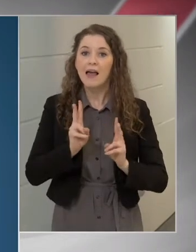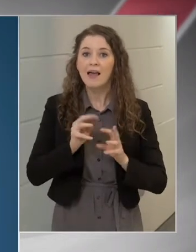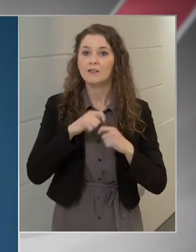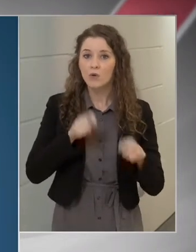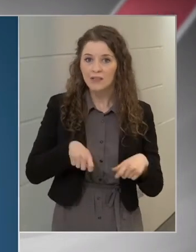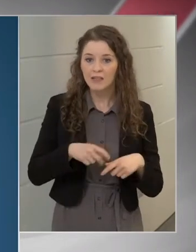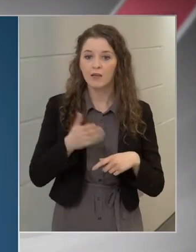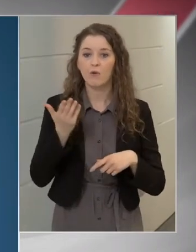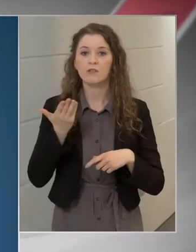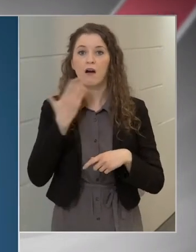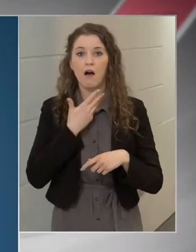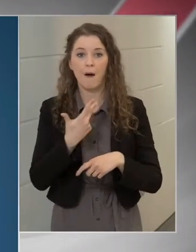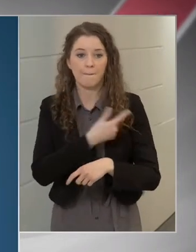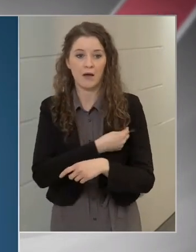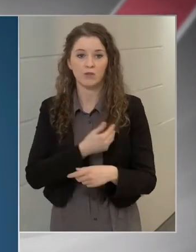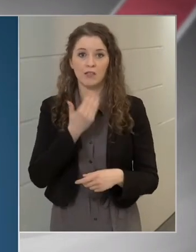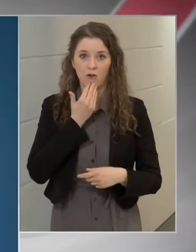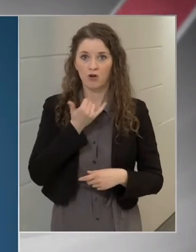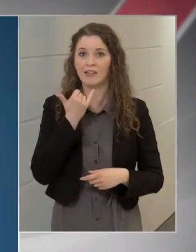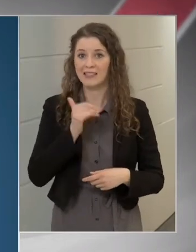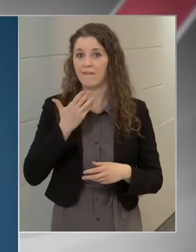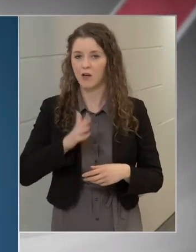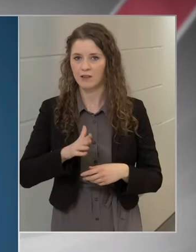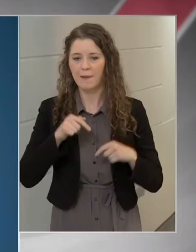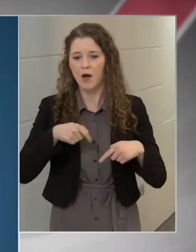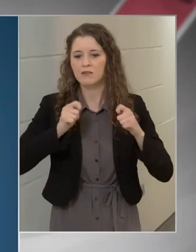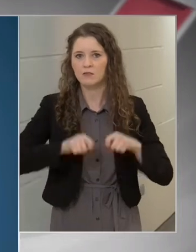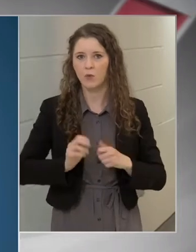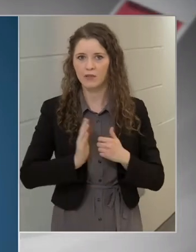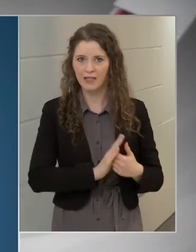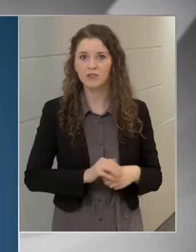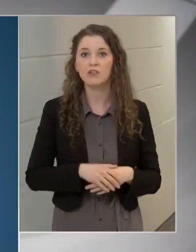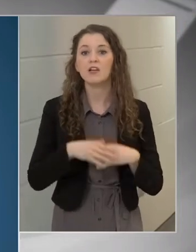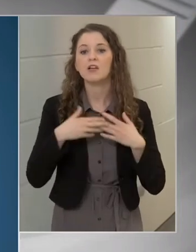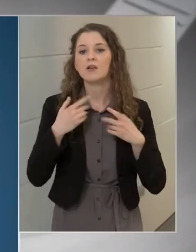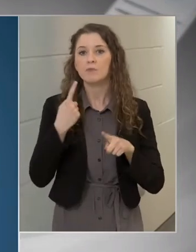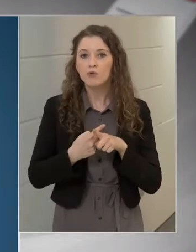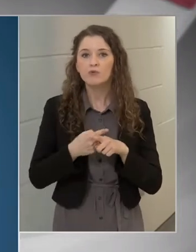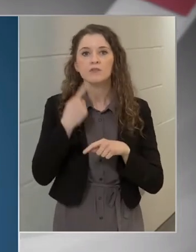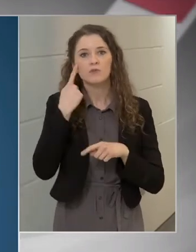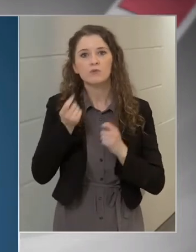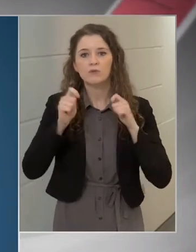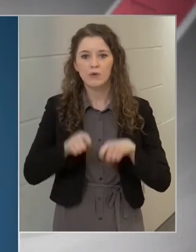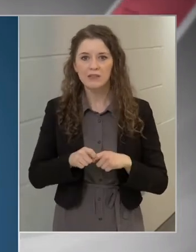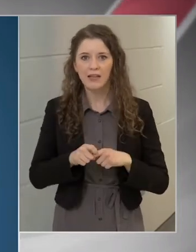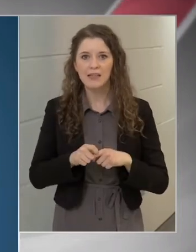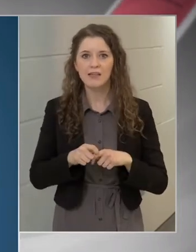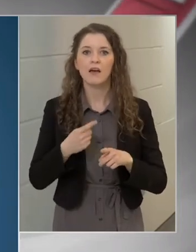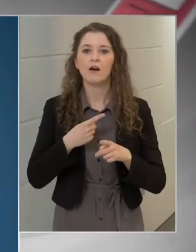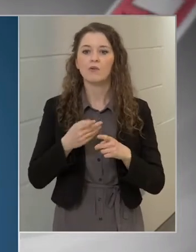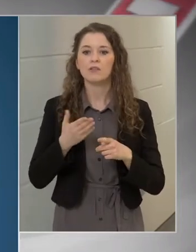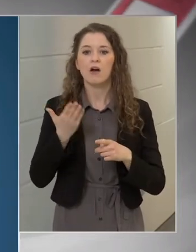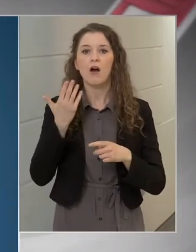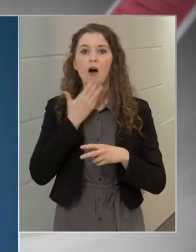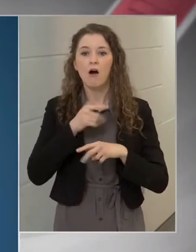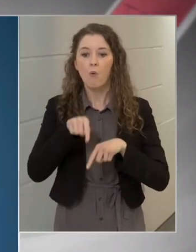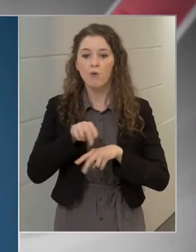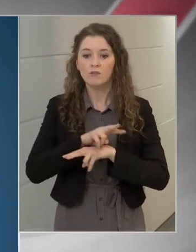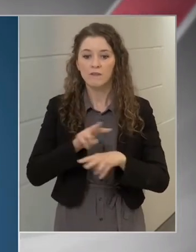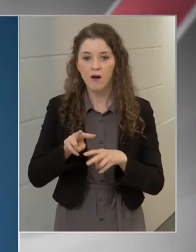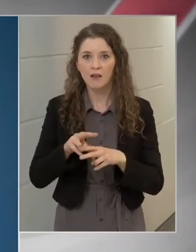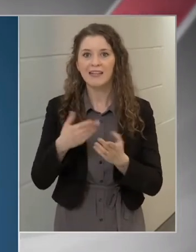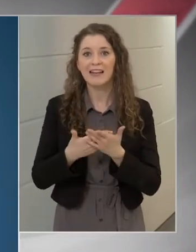valaki, vagy sem, másodszor az éppen rendelkezésre álló vakcinával beoltatja magát, vagy sem.